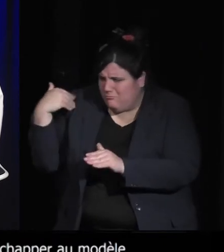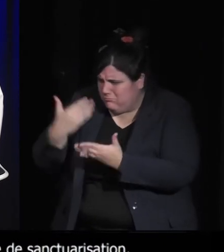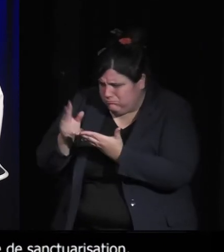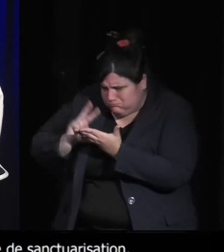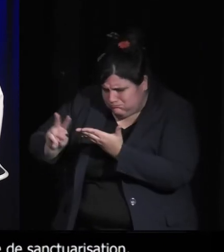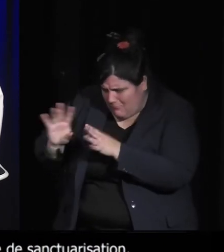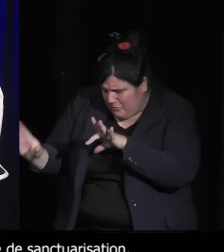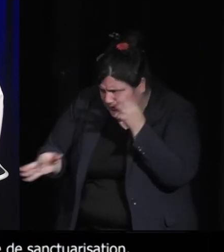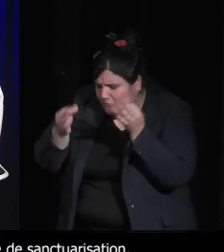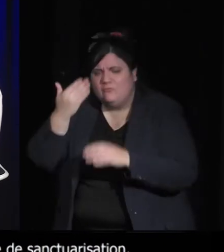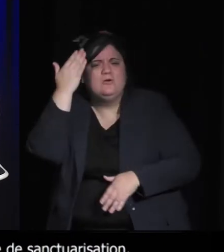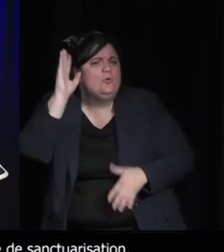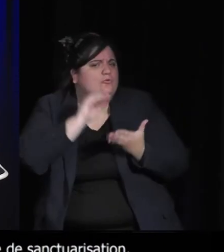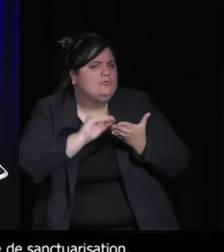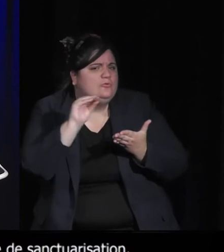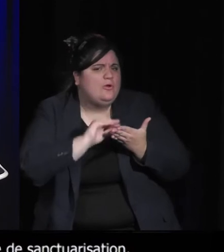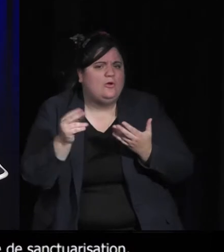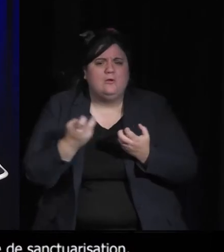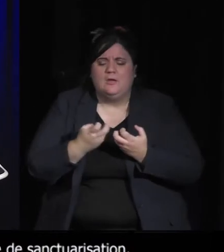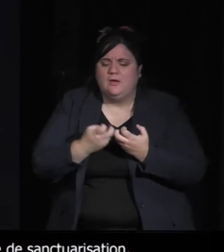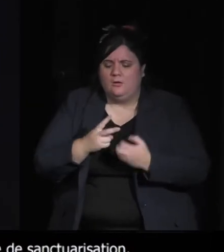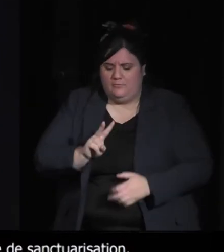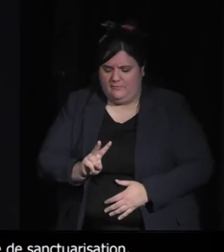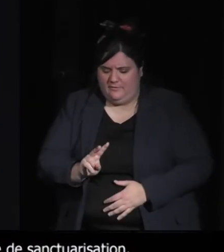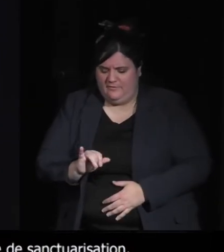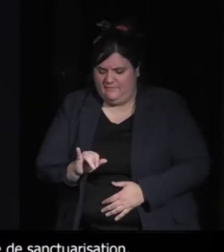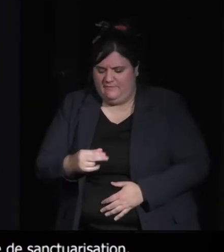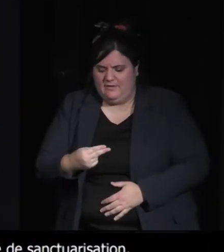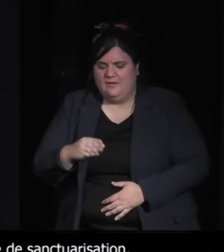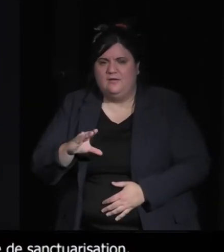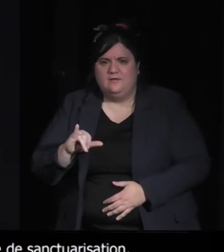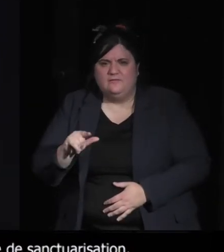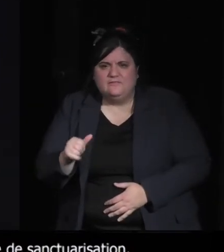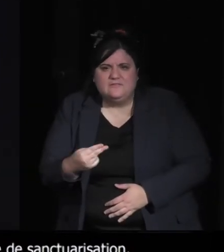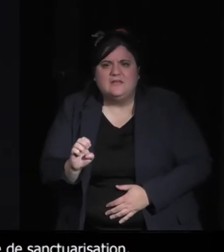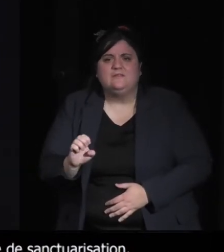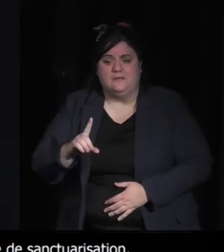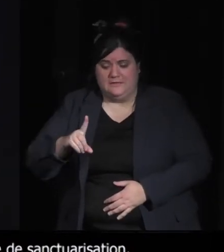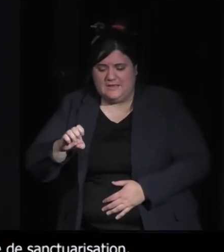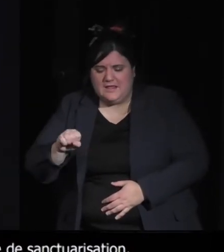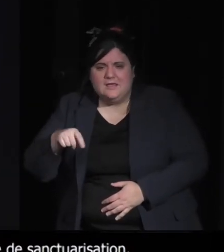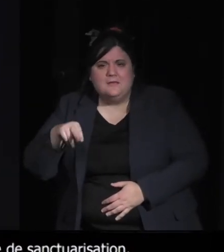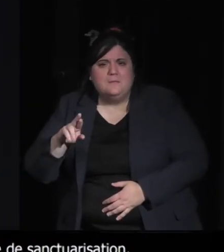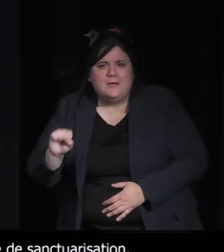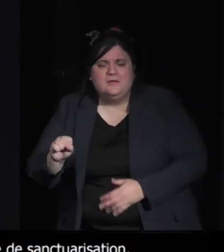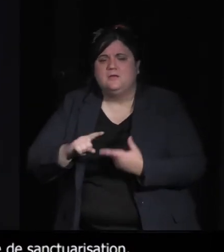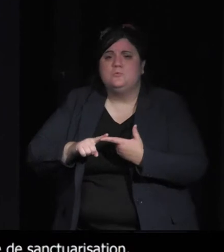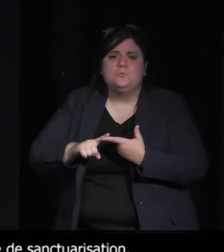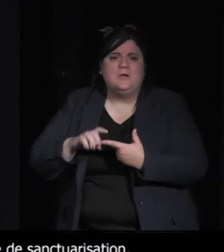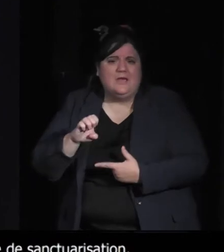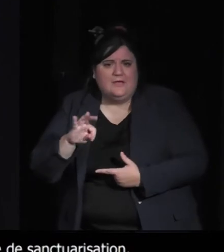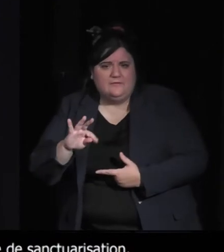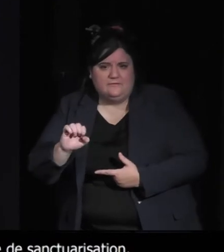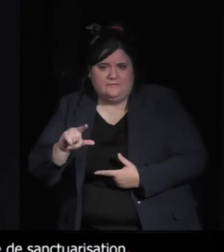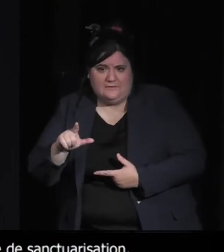comme Vinciane Desprès ou Estelle Zongmangal, on pourra en parler un peu après. Et